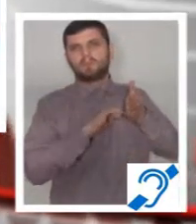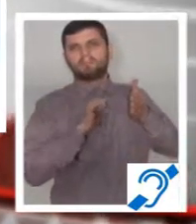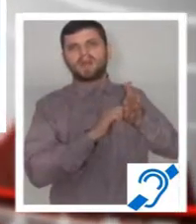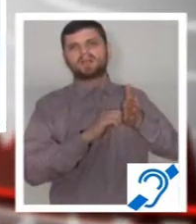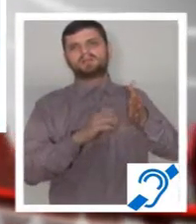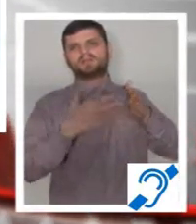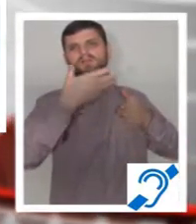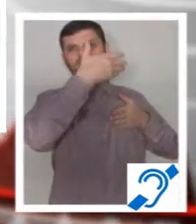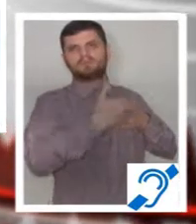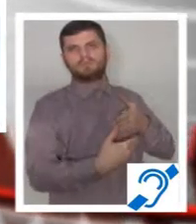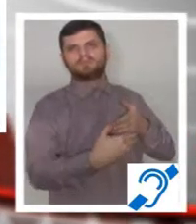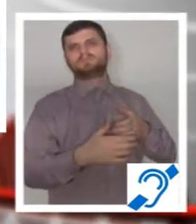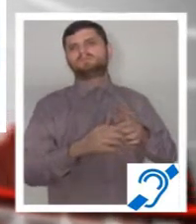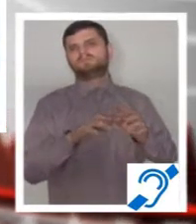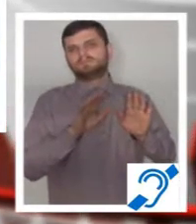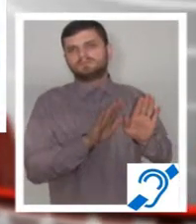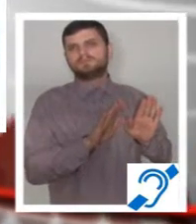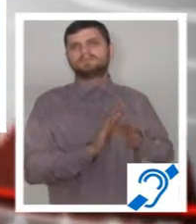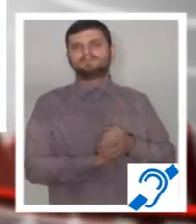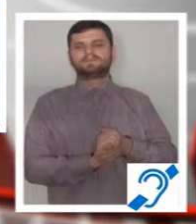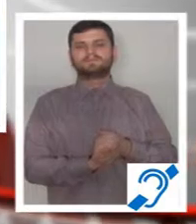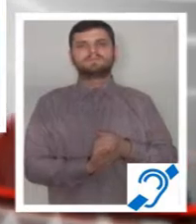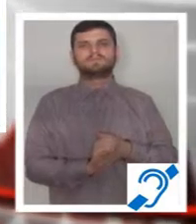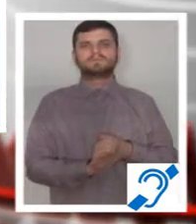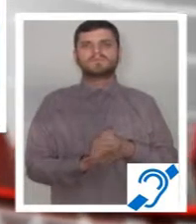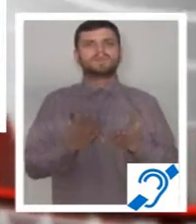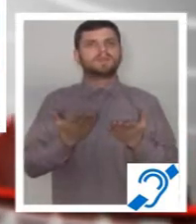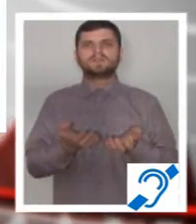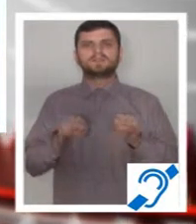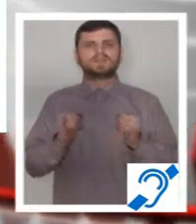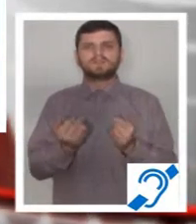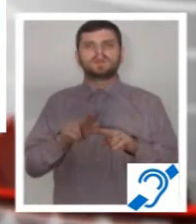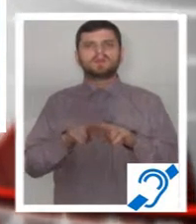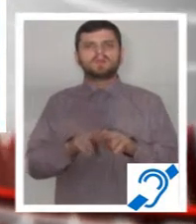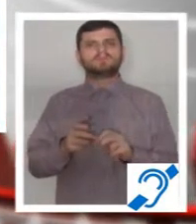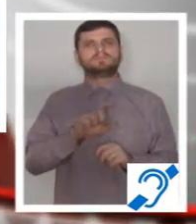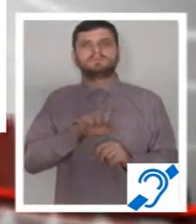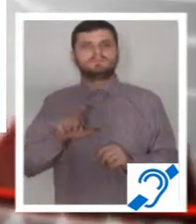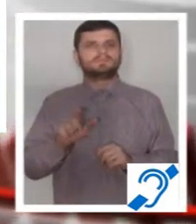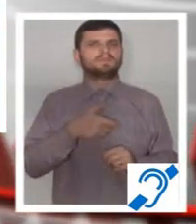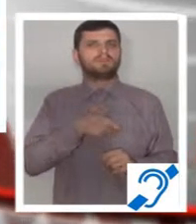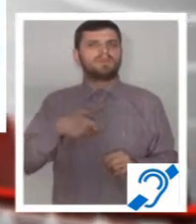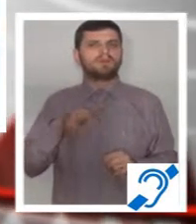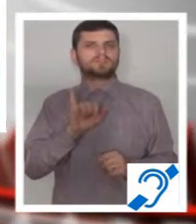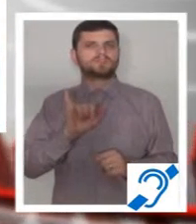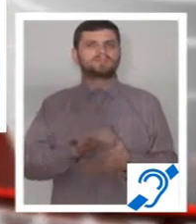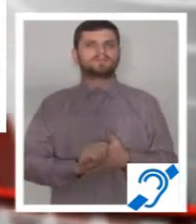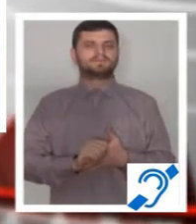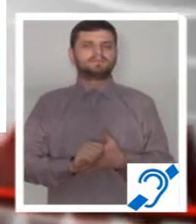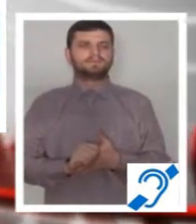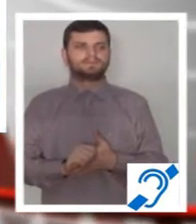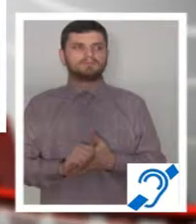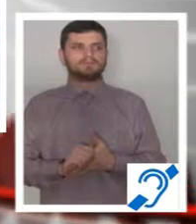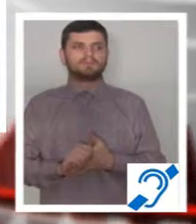te... Ce era acolo? Hală sau ce era înăuntru acolo? Hală, doamne, cinci. Vane, cănă afa, e carne. Produsea mai e făcută numai de